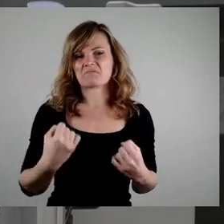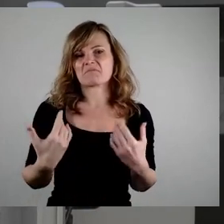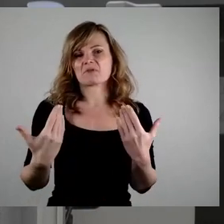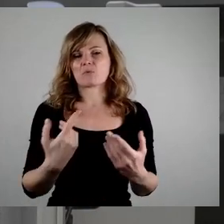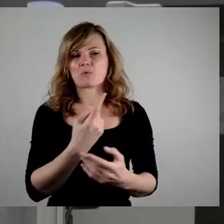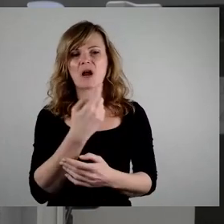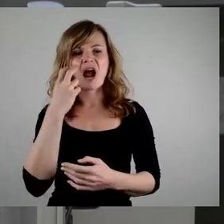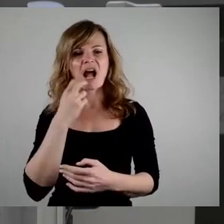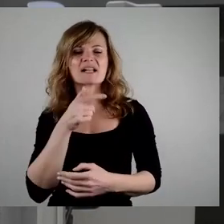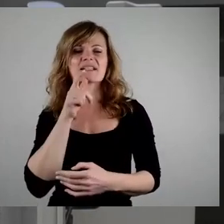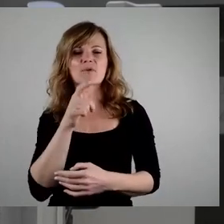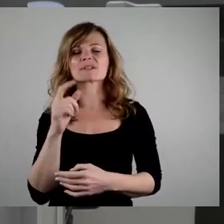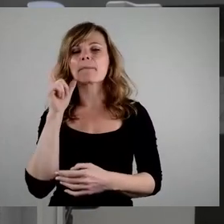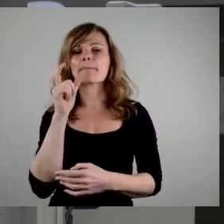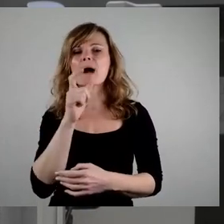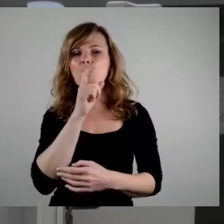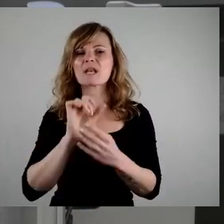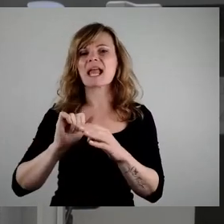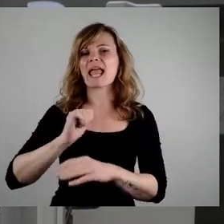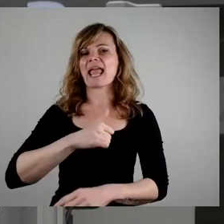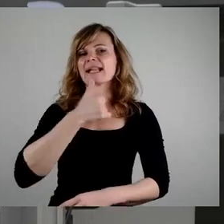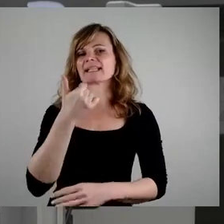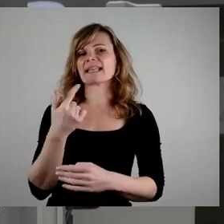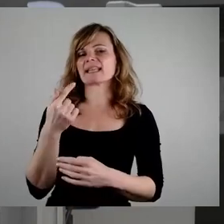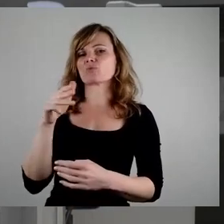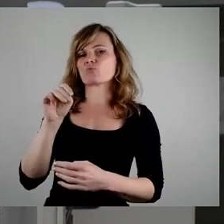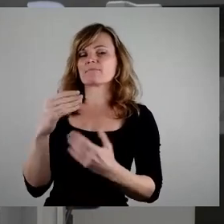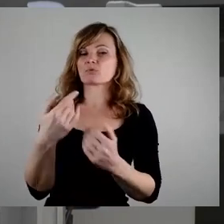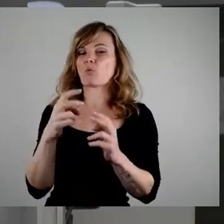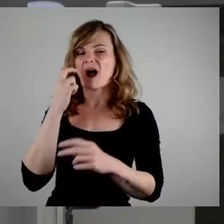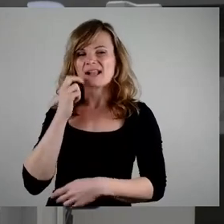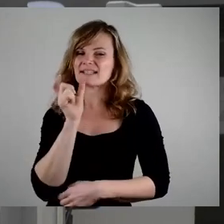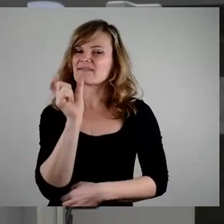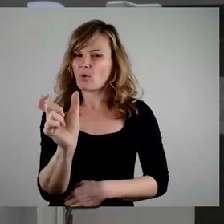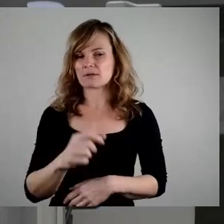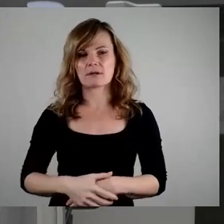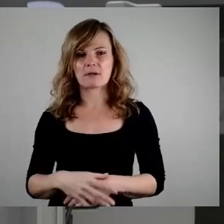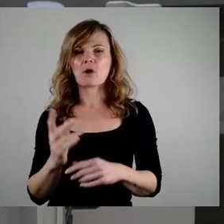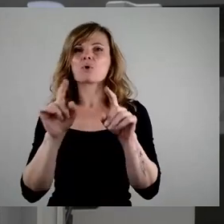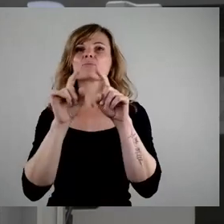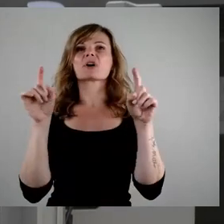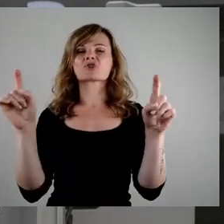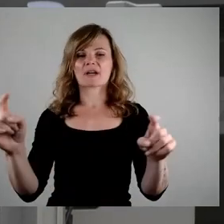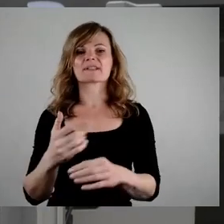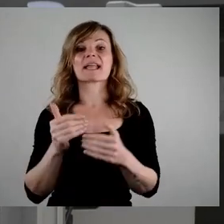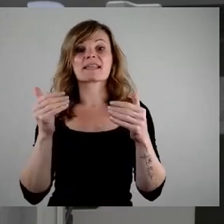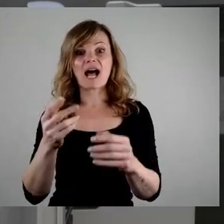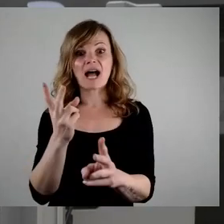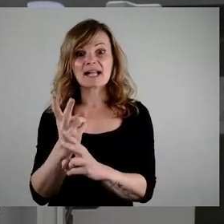Begriff. Aber irgendwie, fast ist es richtig, die sagen, wir machen eine Überschrift, nachhaltig Kosten senken,